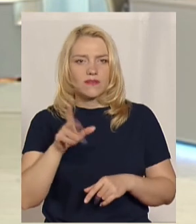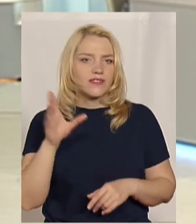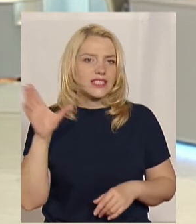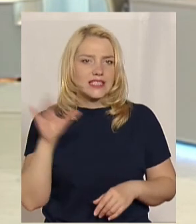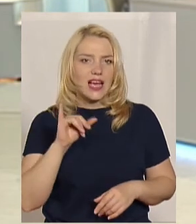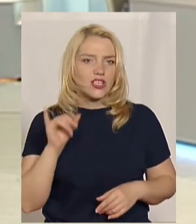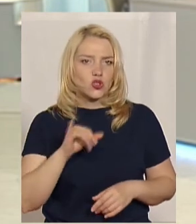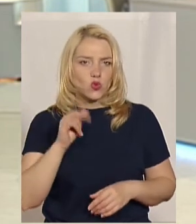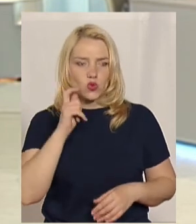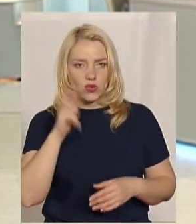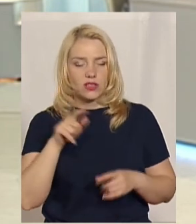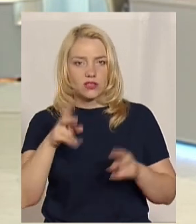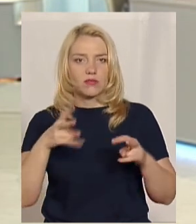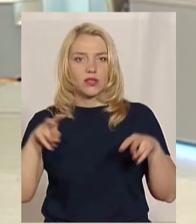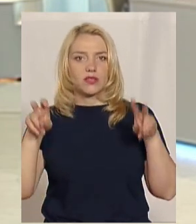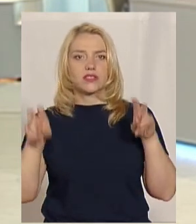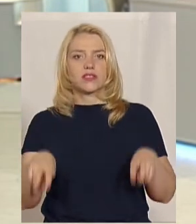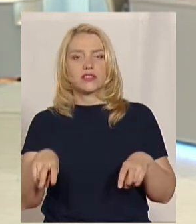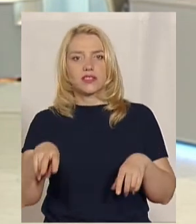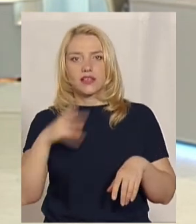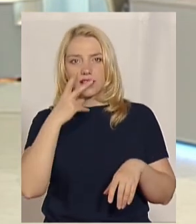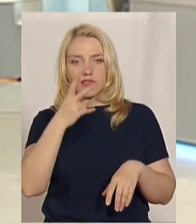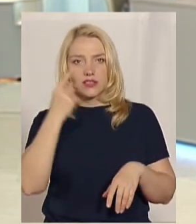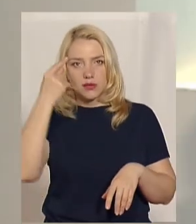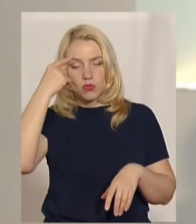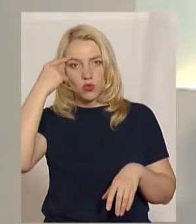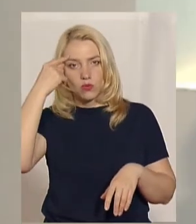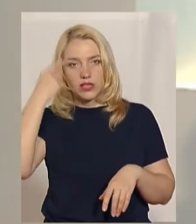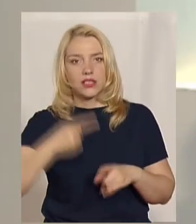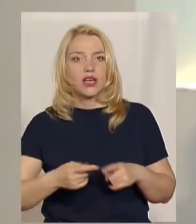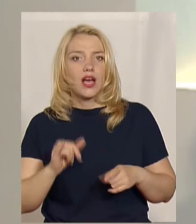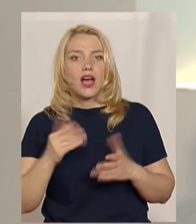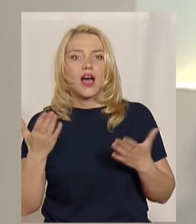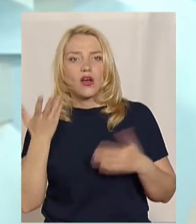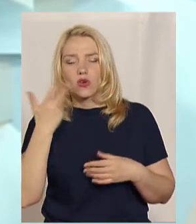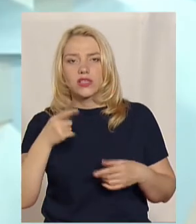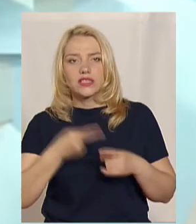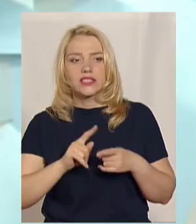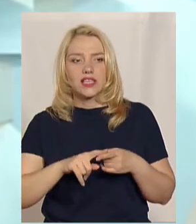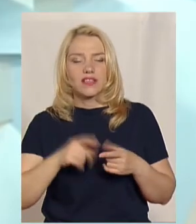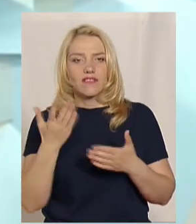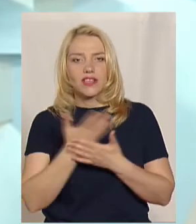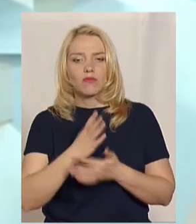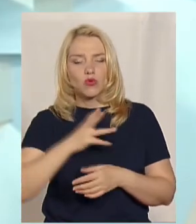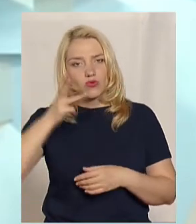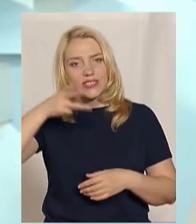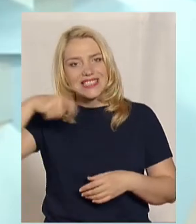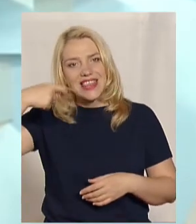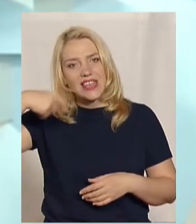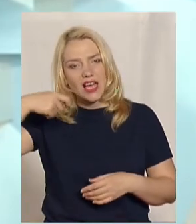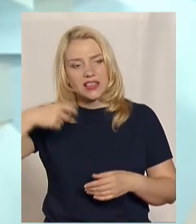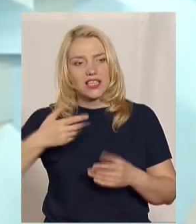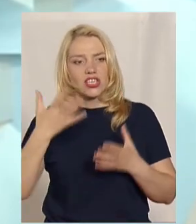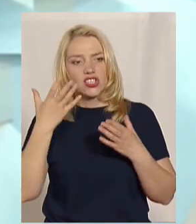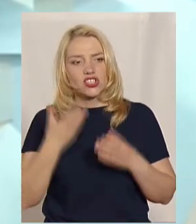історія України. Там треба посидіти і подумати. А коли цей фільм був знятий? Він був... Ще до